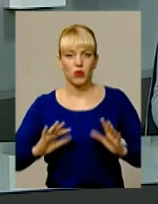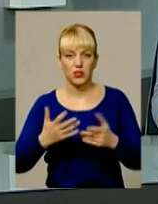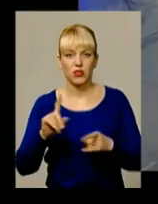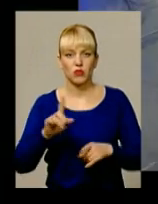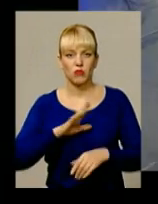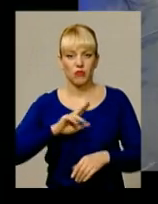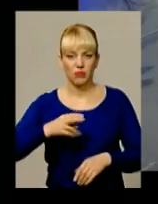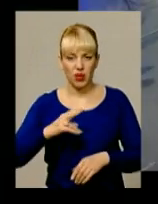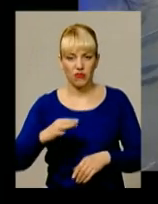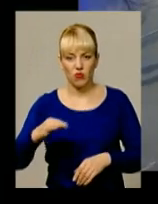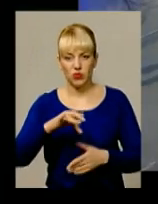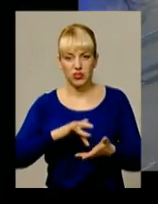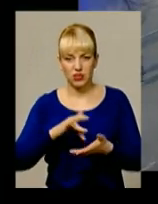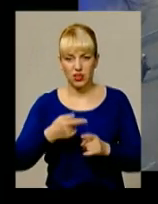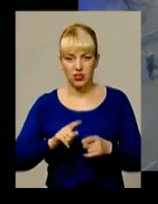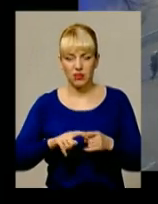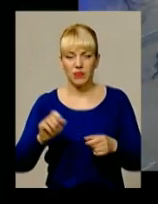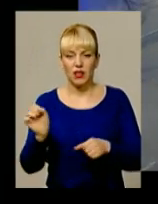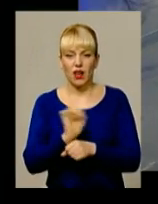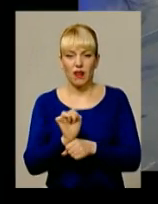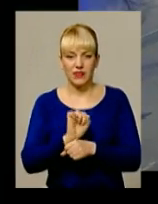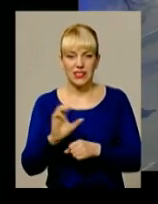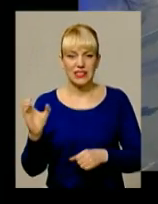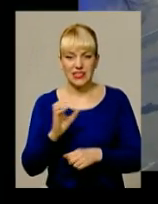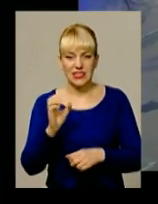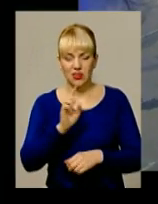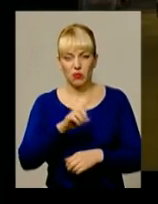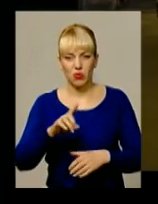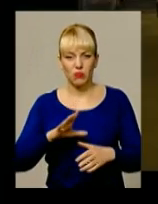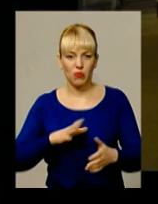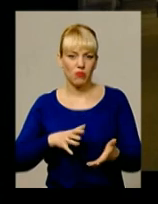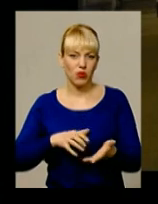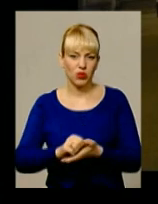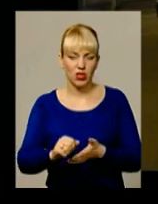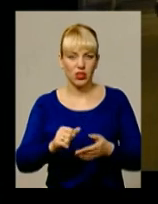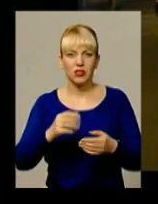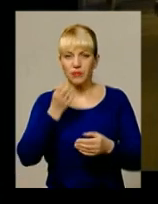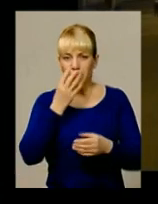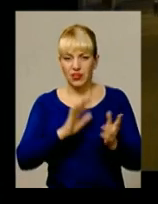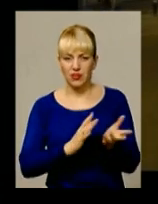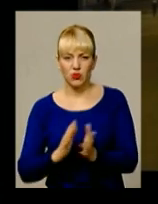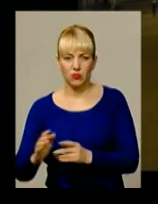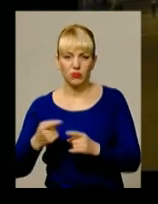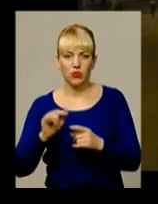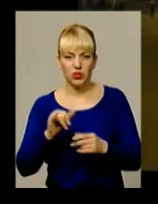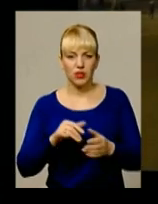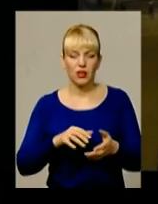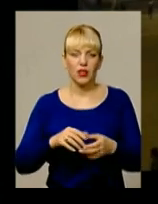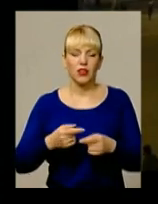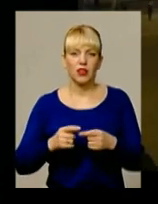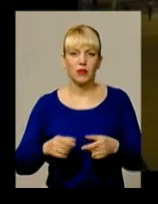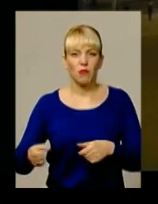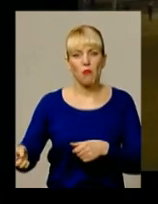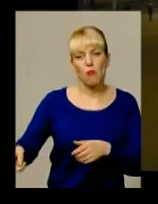п'ятницю в обласному центрі. Тоді автівка з синіми номерами протаранила клумбу і протягнула її близько 200 метрів просто посеред